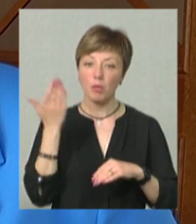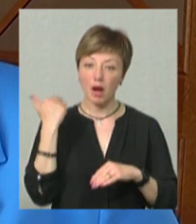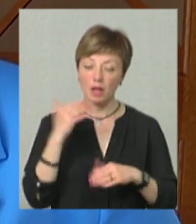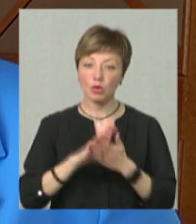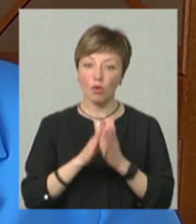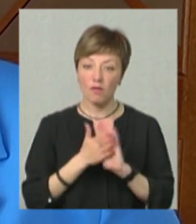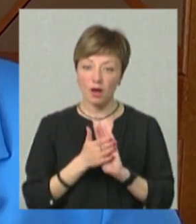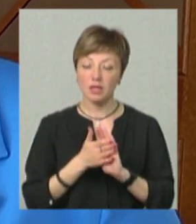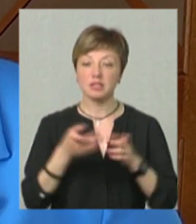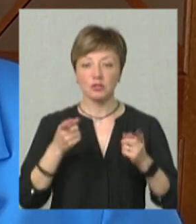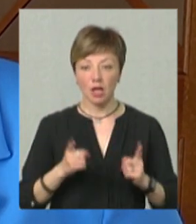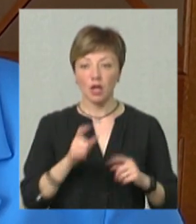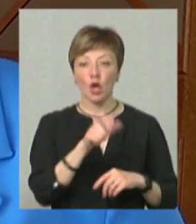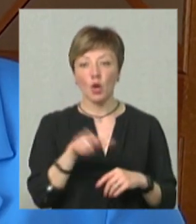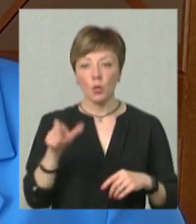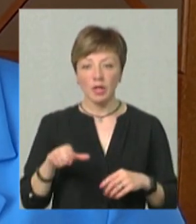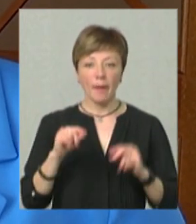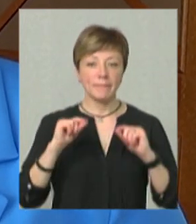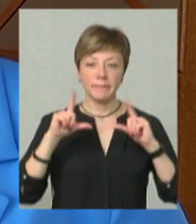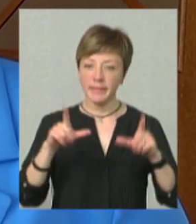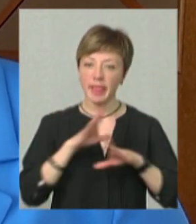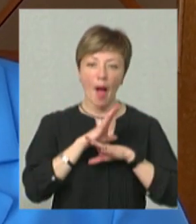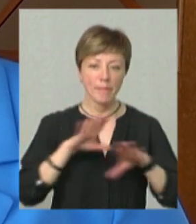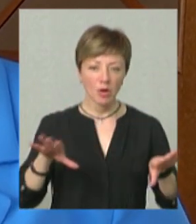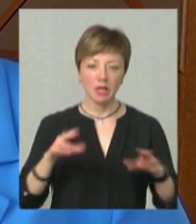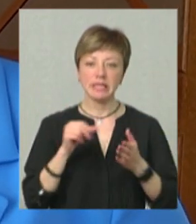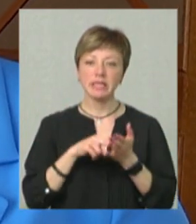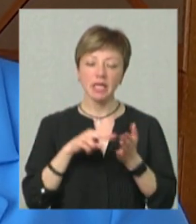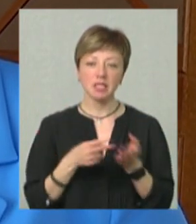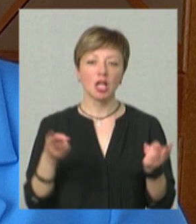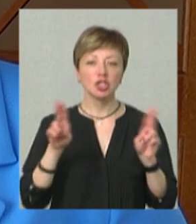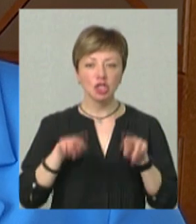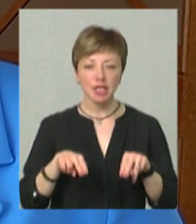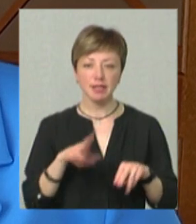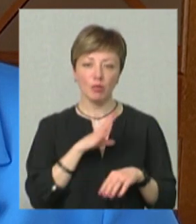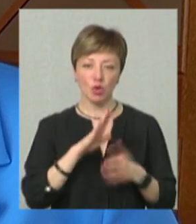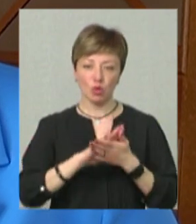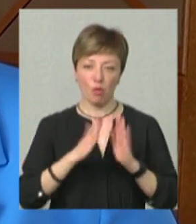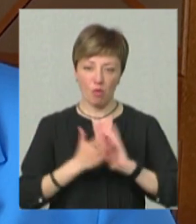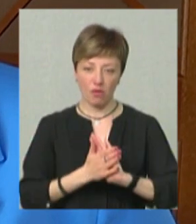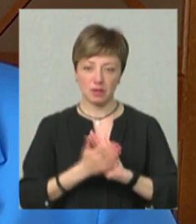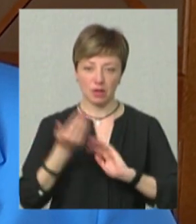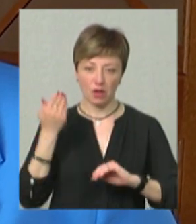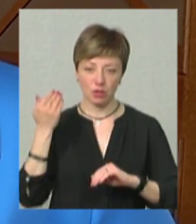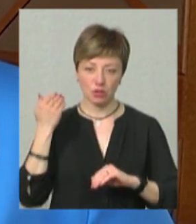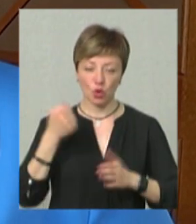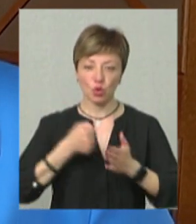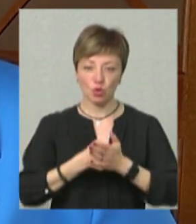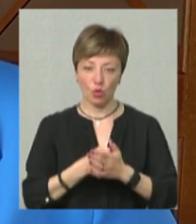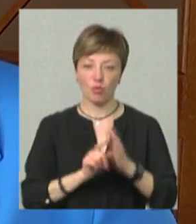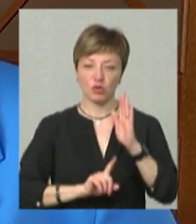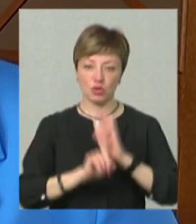договори, звичайно, люди ціни не піднімали, тому що ціни залишилися такі, які були за домовленістю до